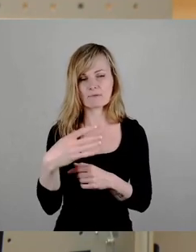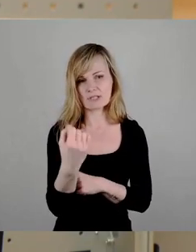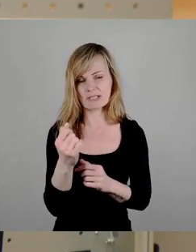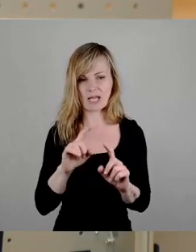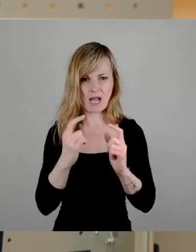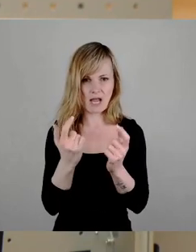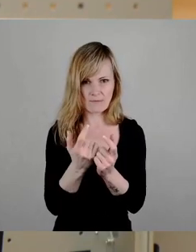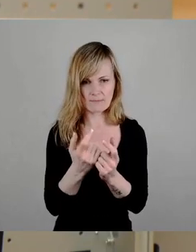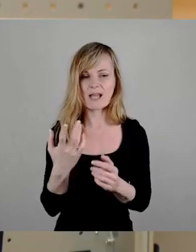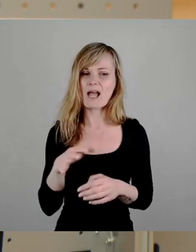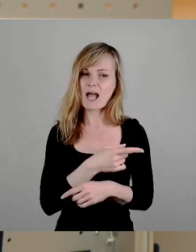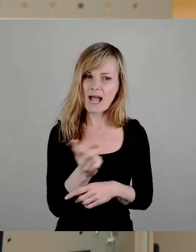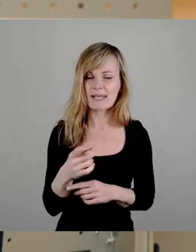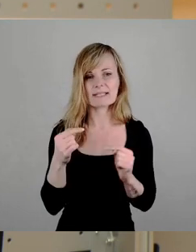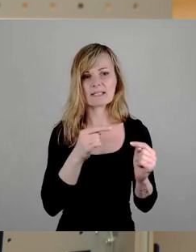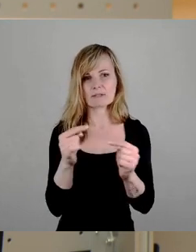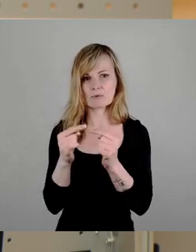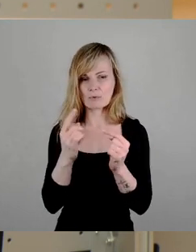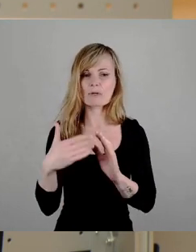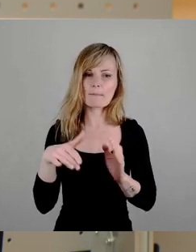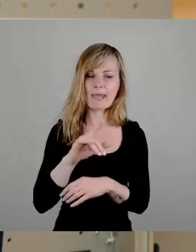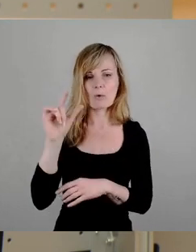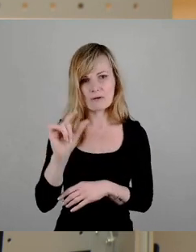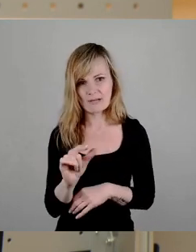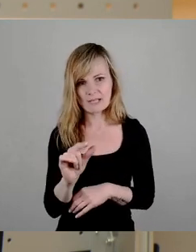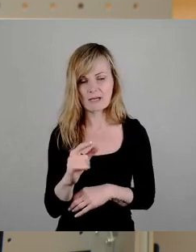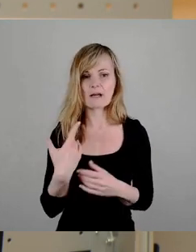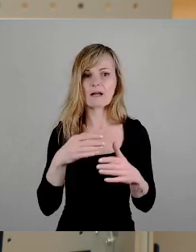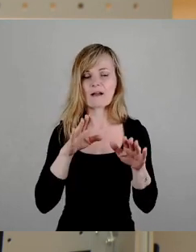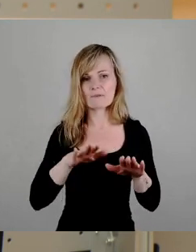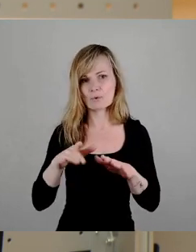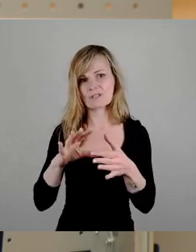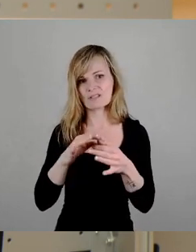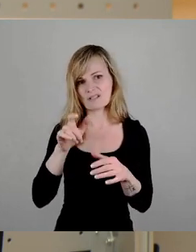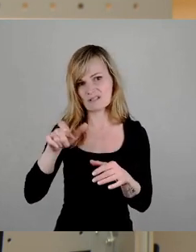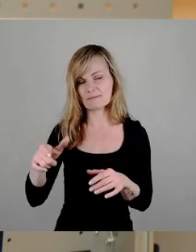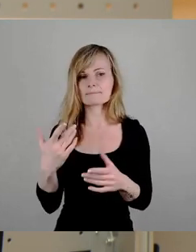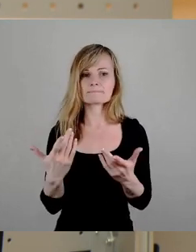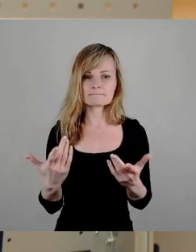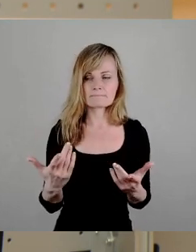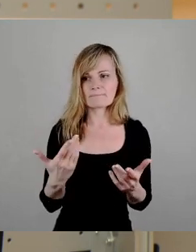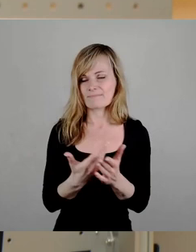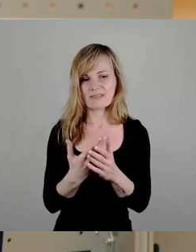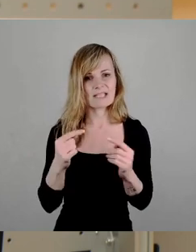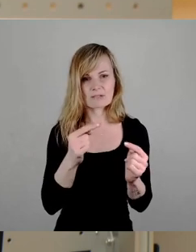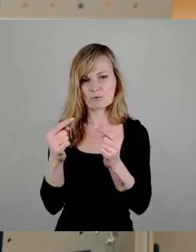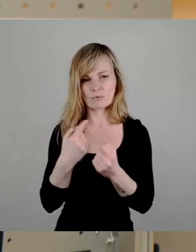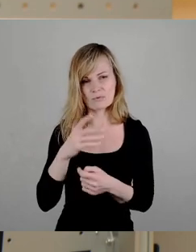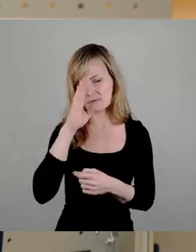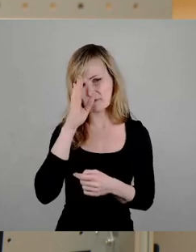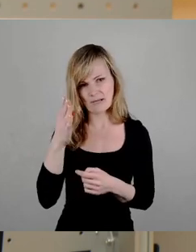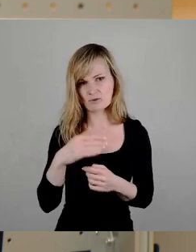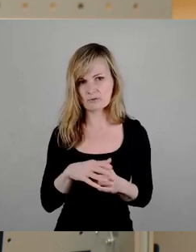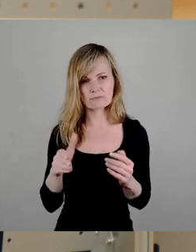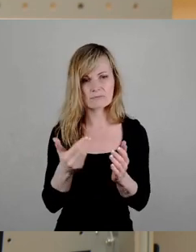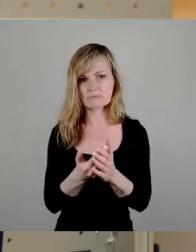Diskussionen um mehr oder weniger Geflüchtete, Asylsuchende sind unsinnig, die sind